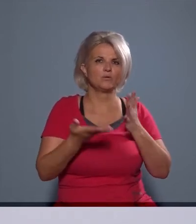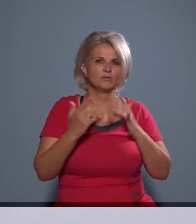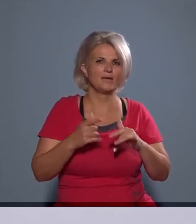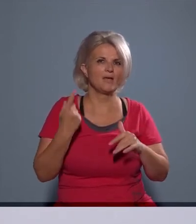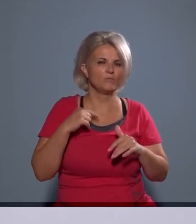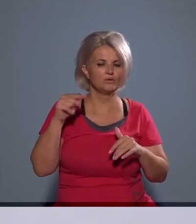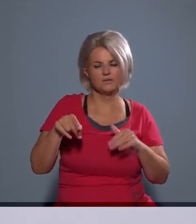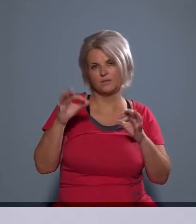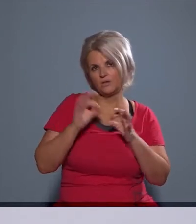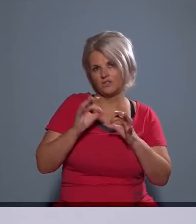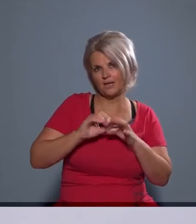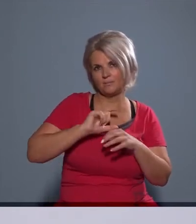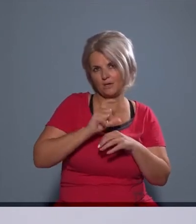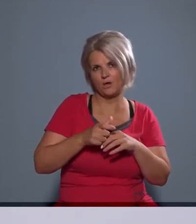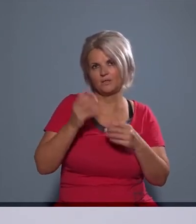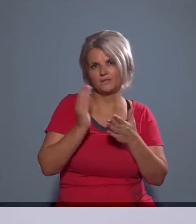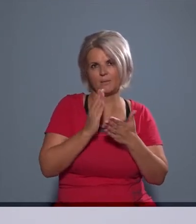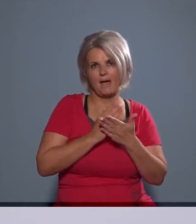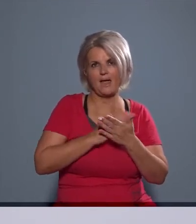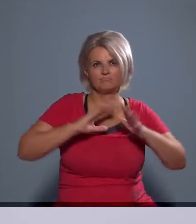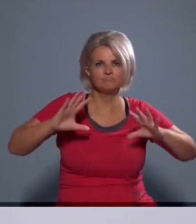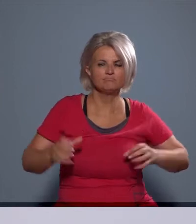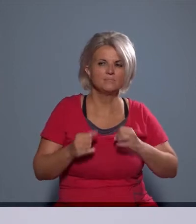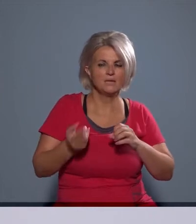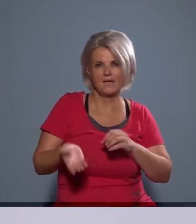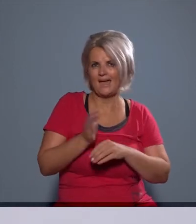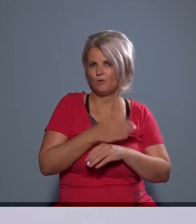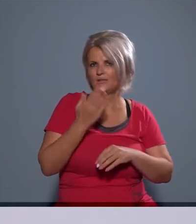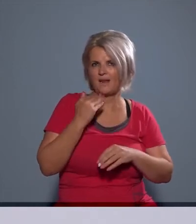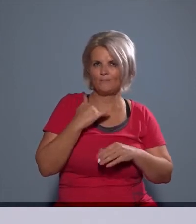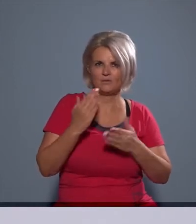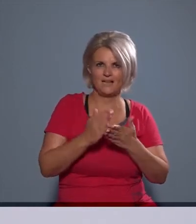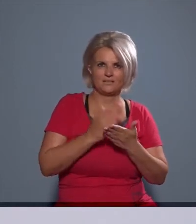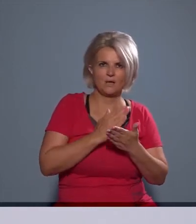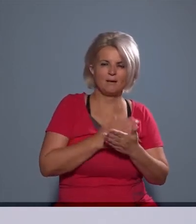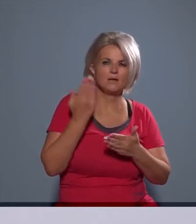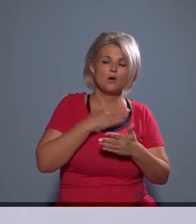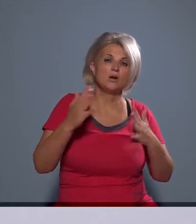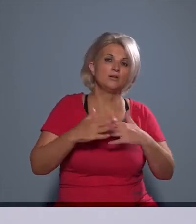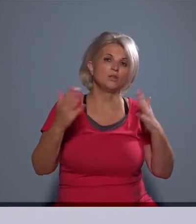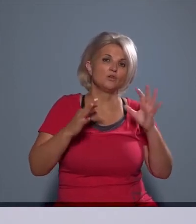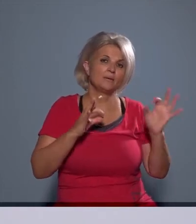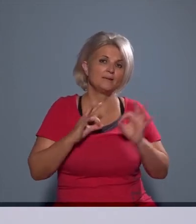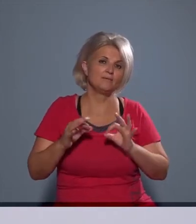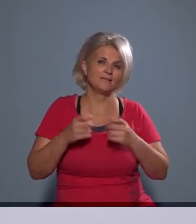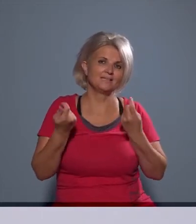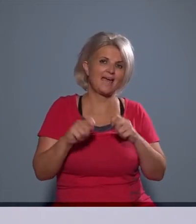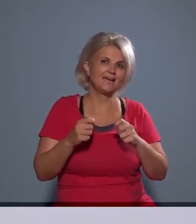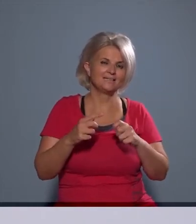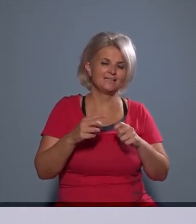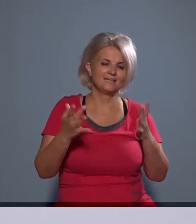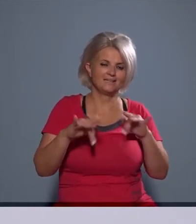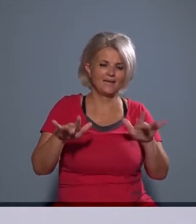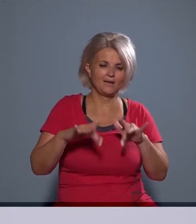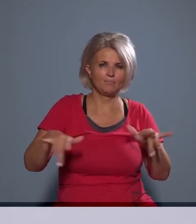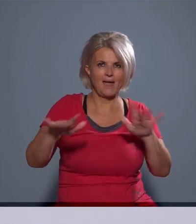történt igazából, az az eset keltette illetre ezt a szabályrendszert, azelőtt ilyen nem volt. Ha nagyobb rendezvény, ez ugye